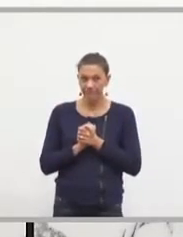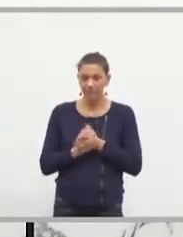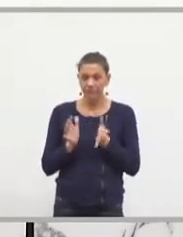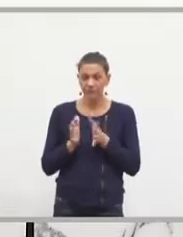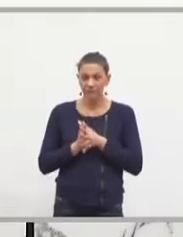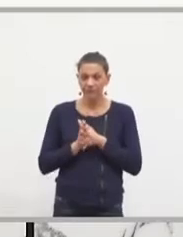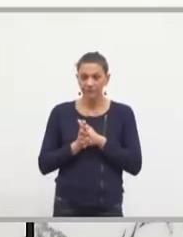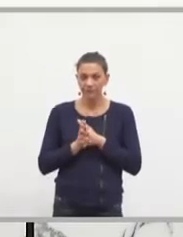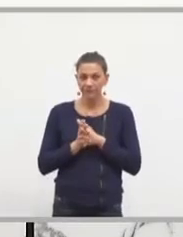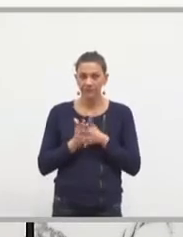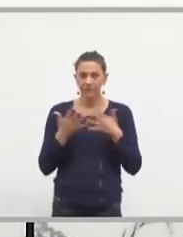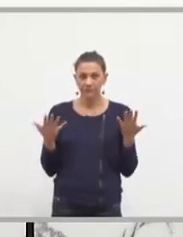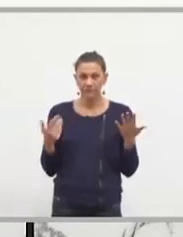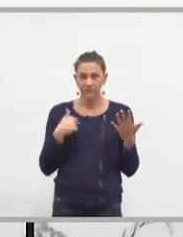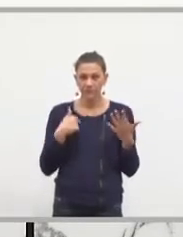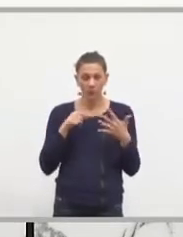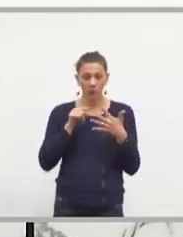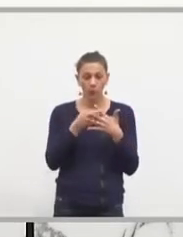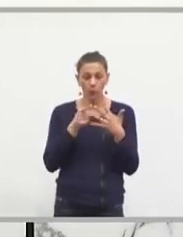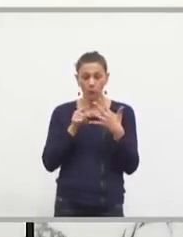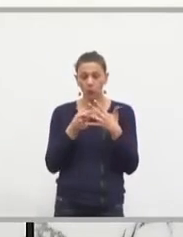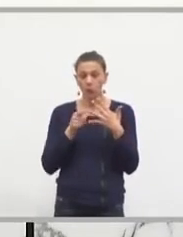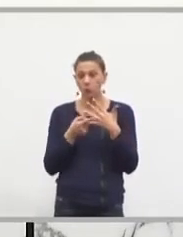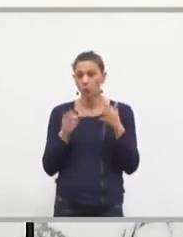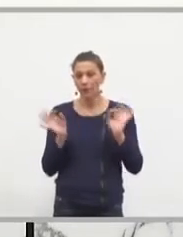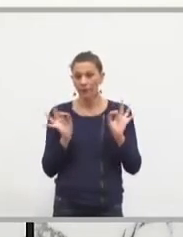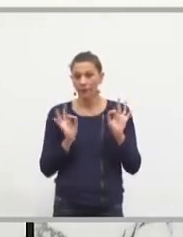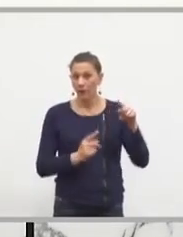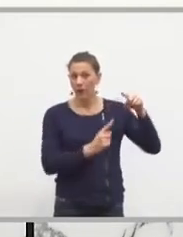Mais moi, je n pas les mains trouées et je n pas de compte au Panama.